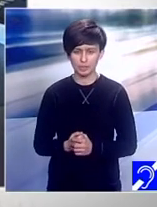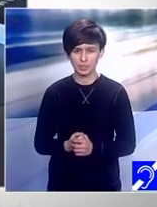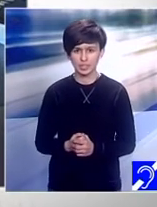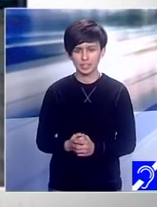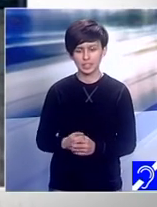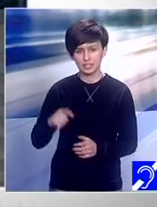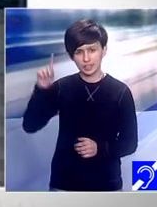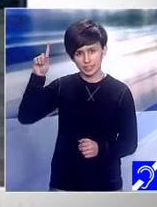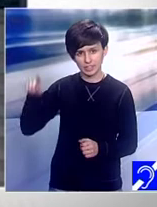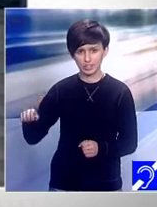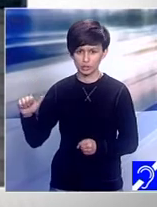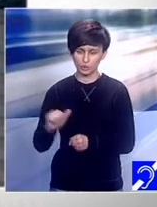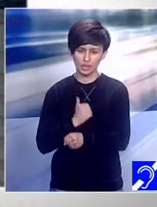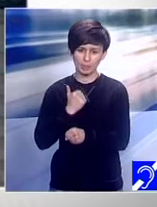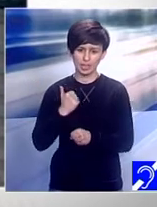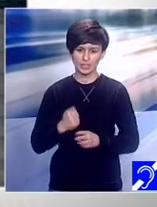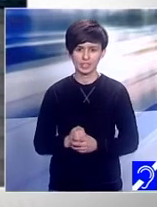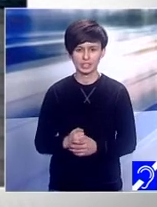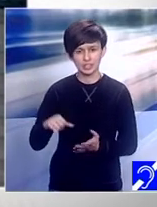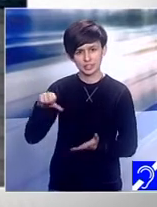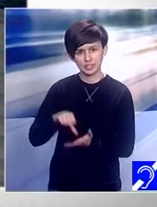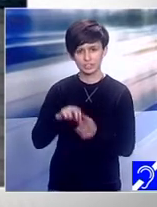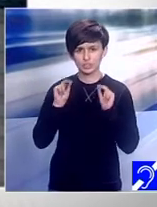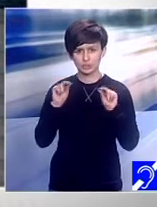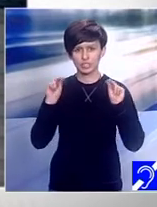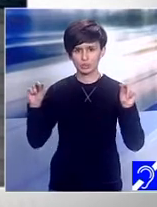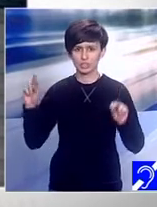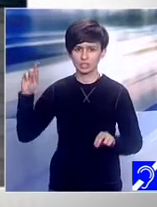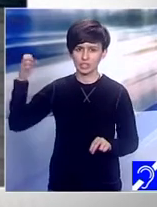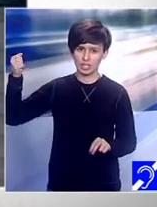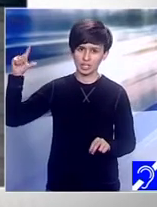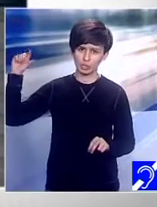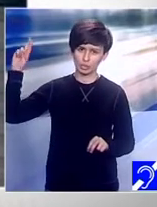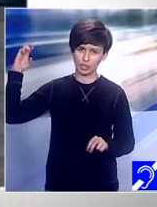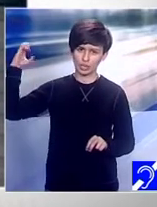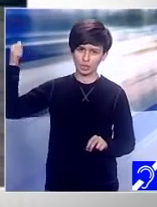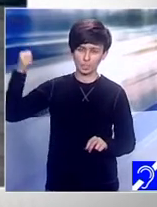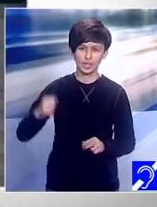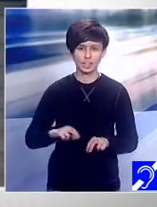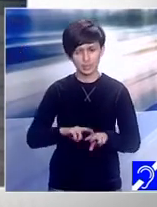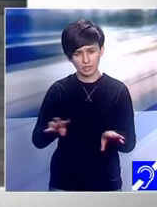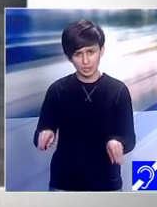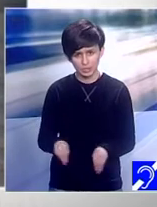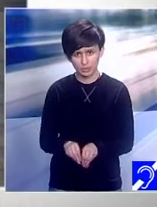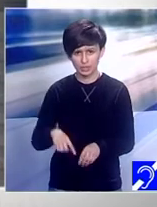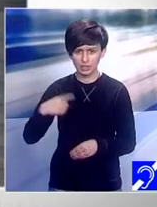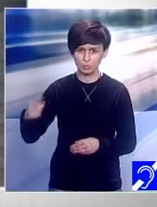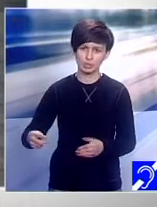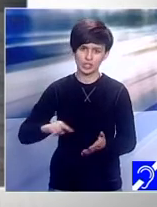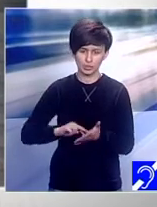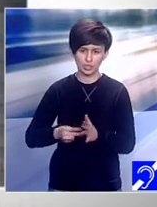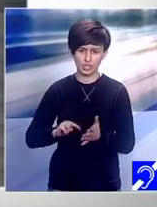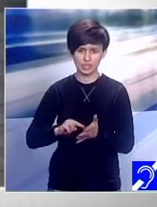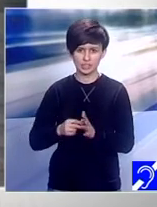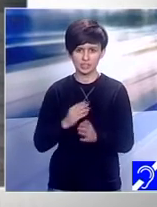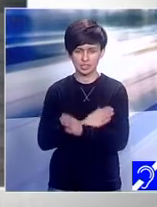În luna Mai, doamnelor, domnilor, Centrul Educațional Raluca, împreună cu alte ONG-uri din zona persoanelor cu